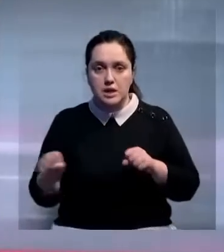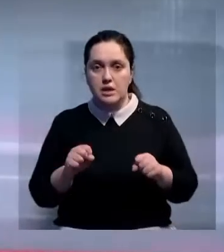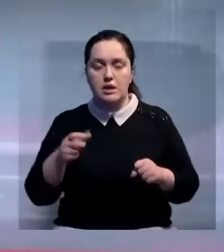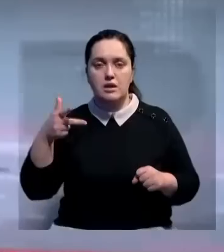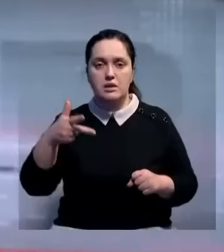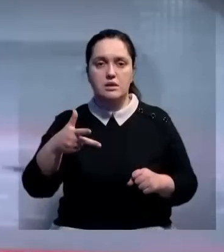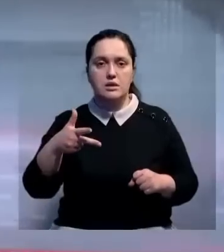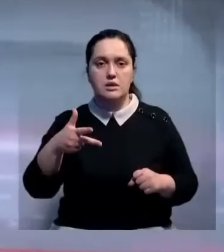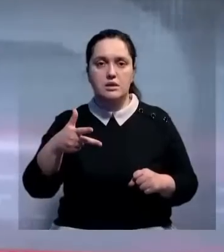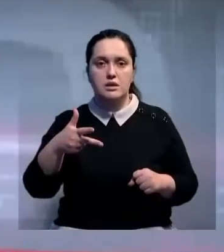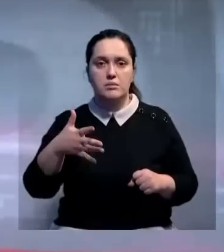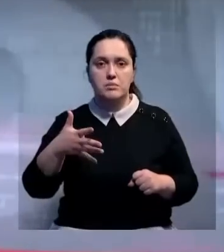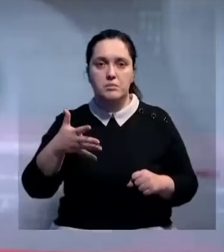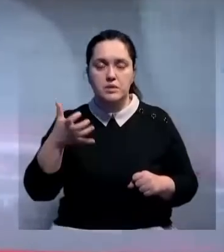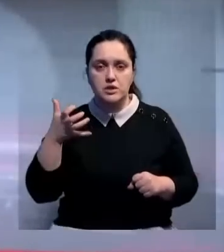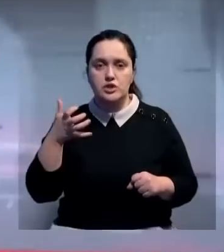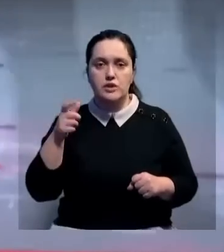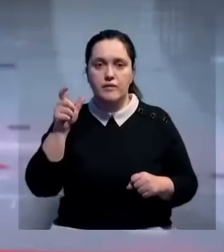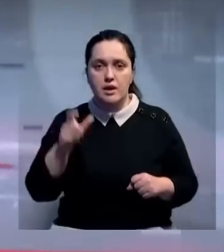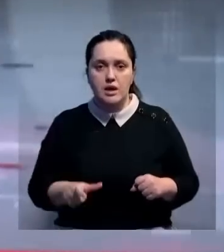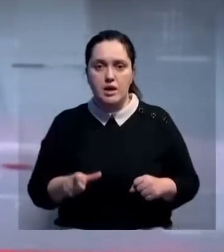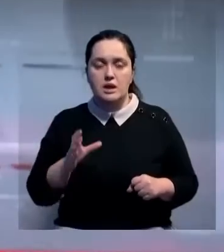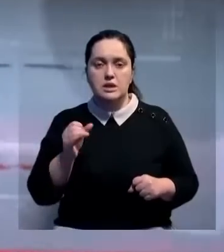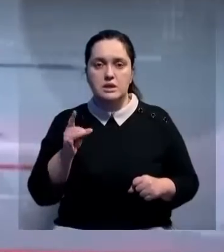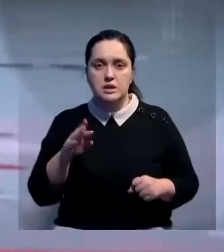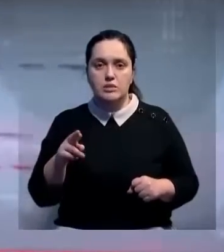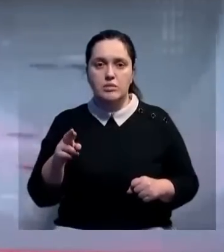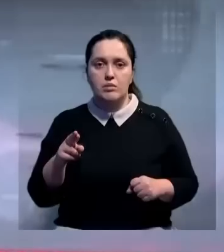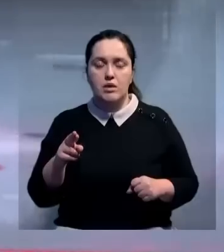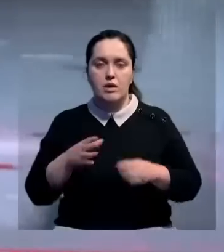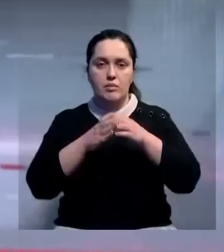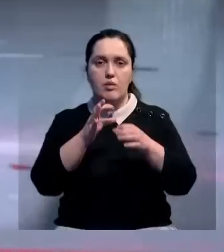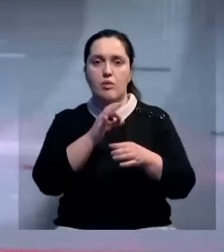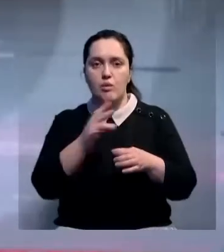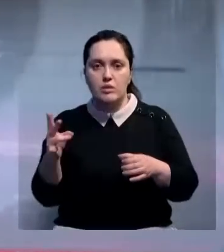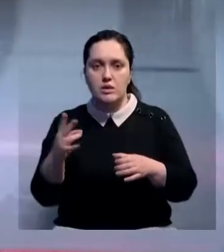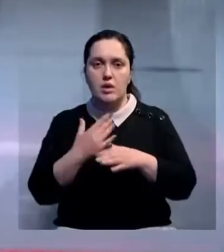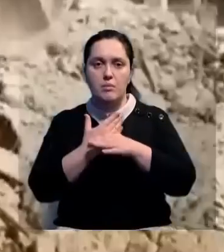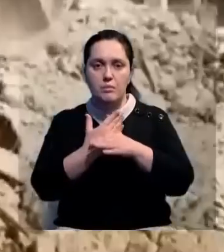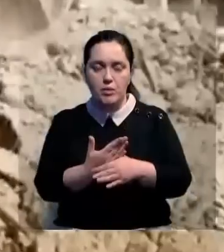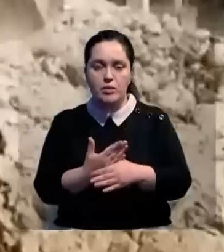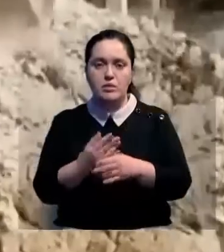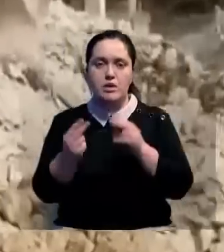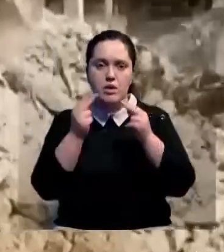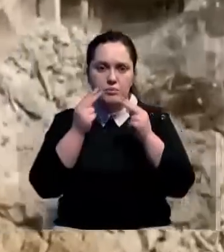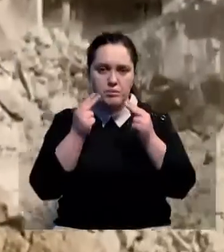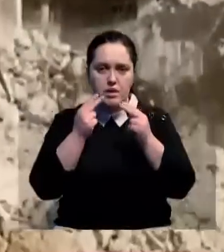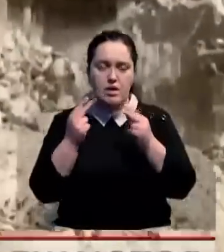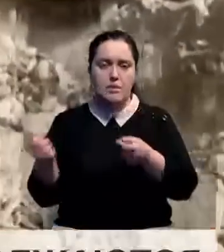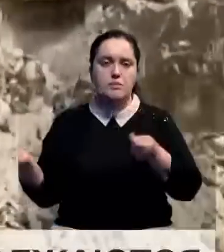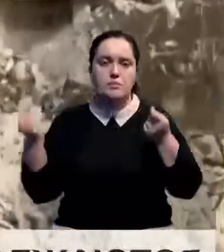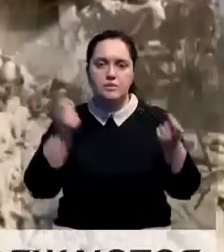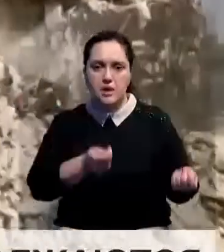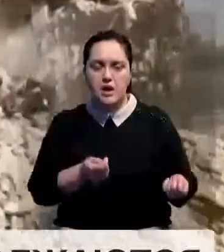землетрясения погибли около 3,5 тысяч человек. Тем временем в Сирию прибыл конвой ООН с гуманитарной помощью. Он доставил